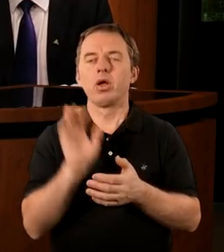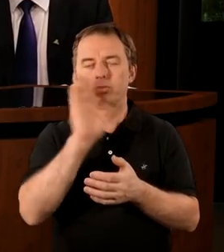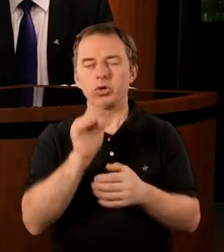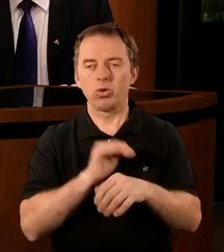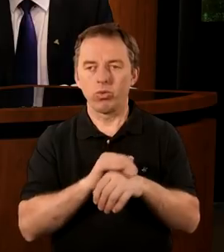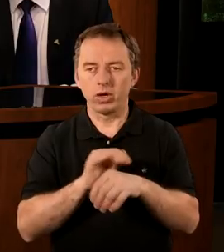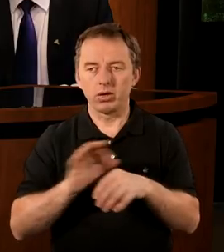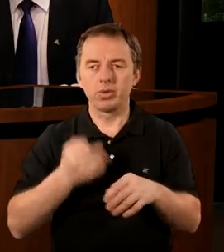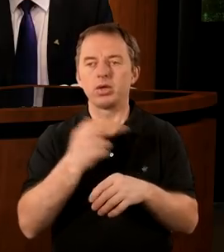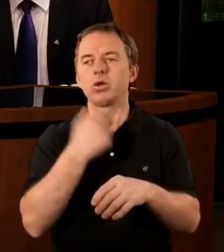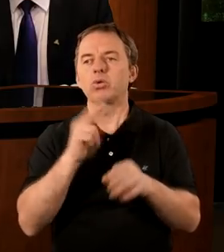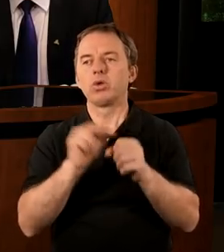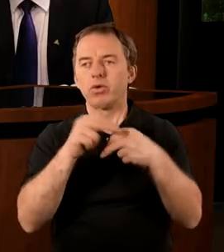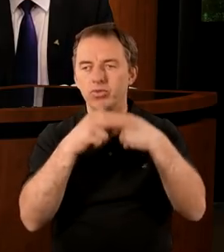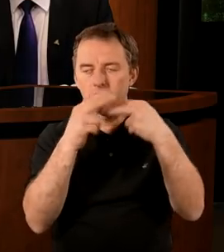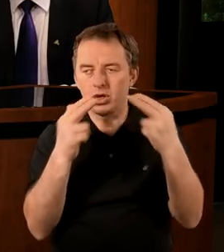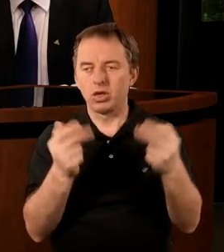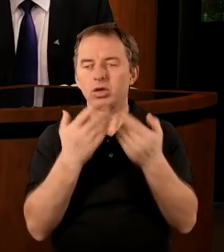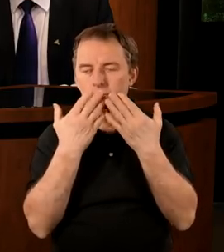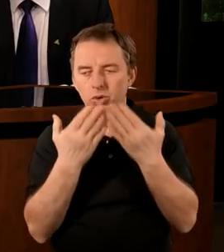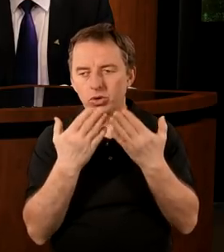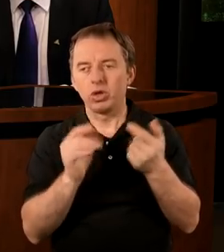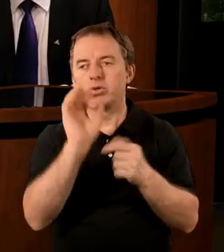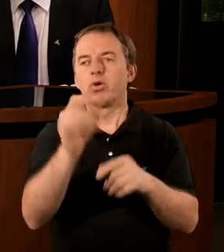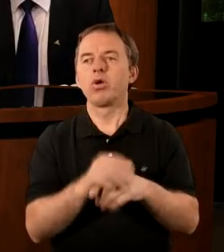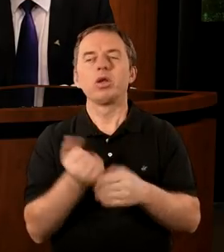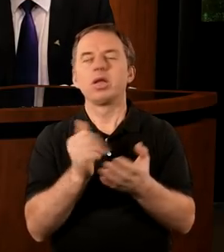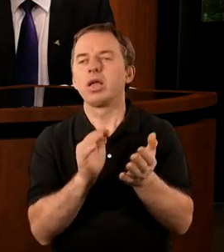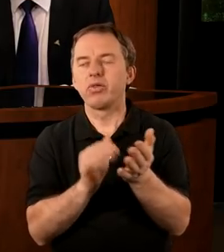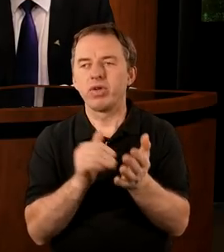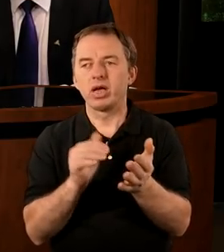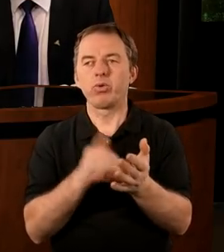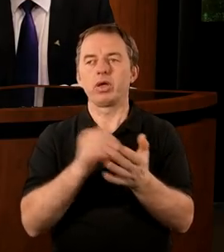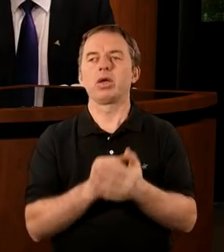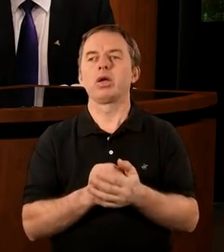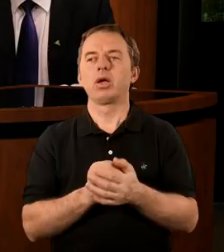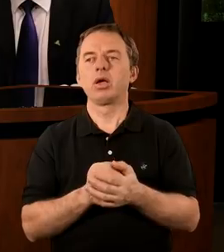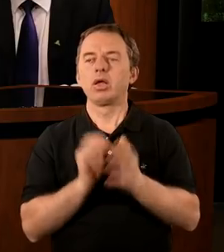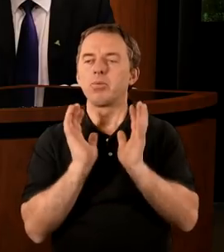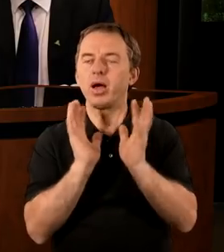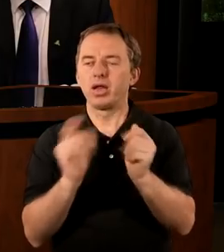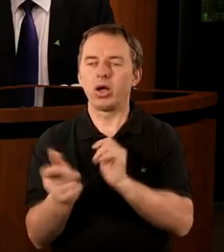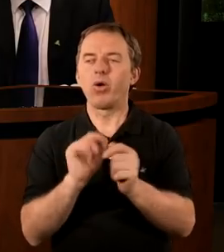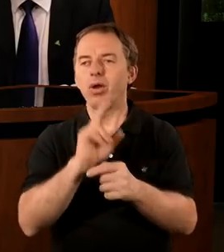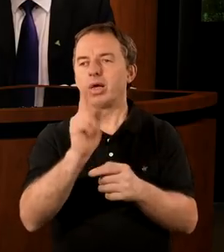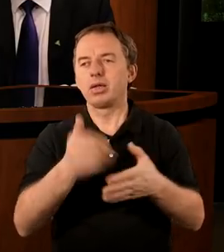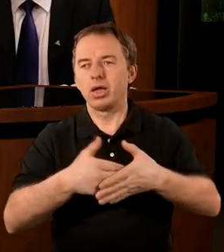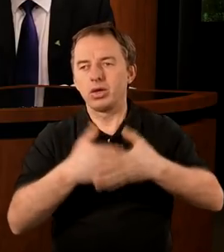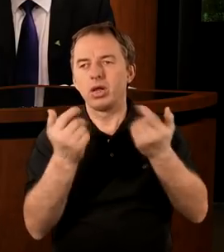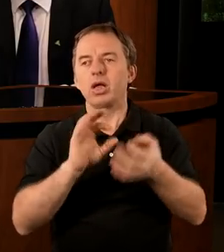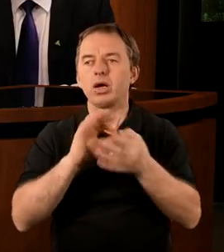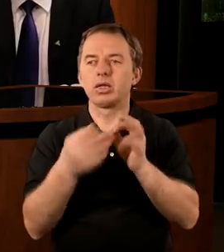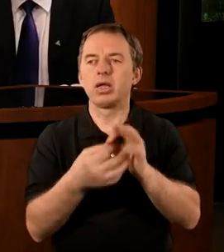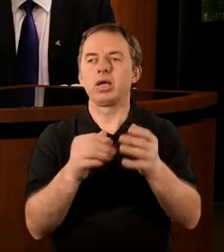Boże łaskawy i Panie nasz, który jesteś w niebie, chcę mi Ci podziękować za Twoje niezwykłe staranie o nas każdego dnia,